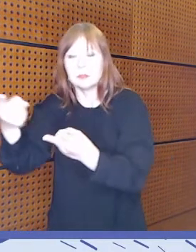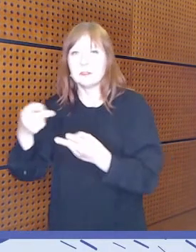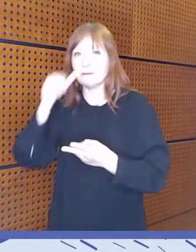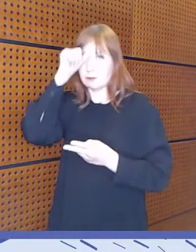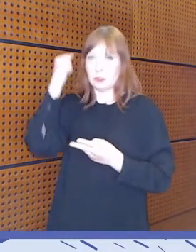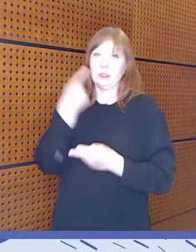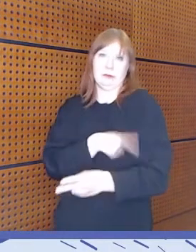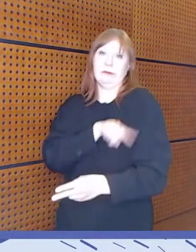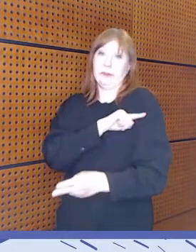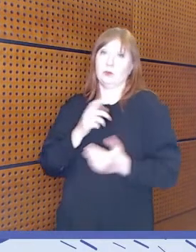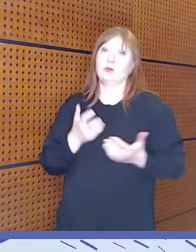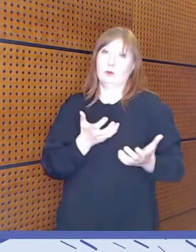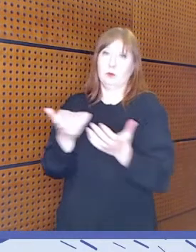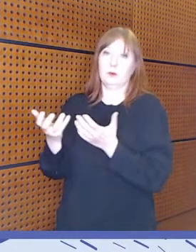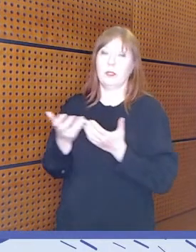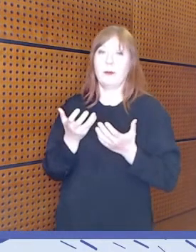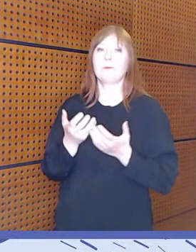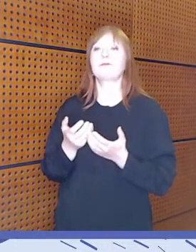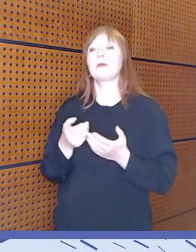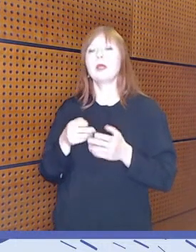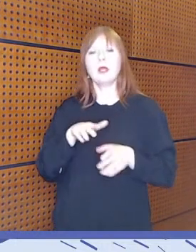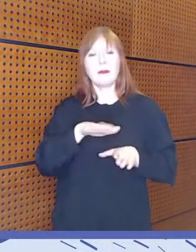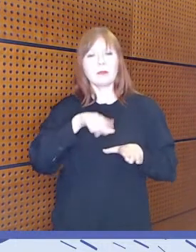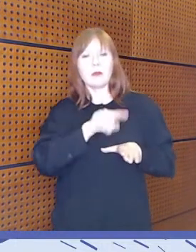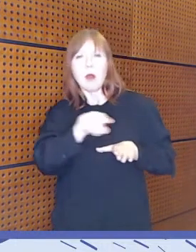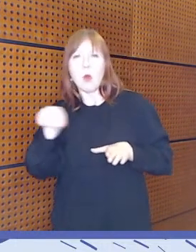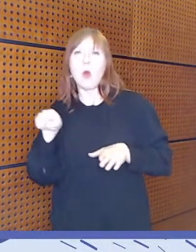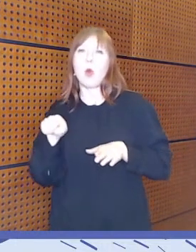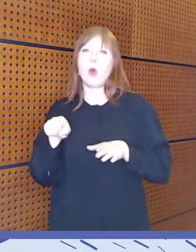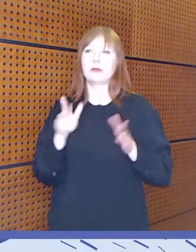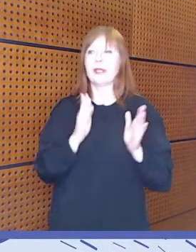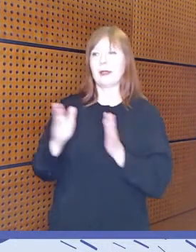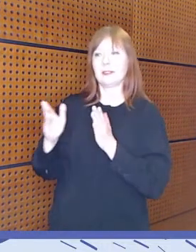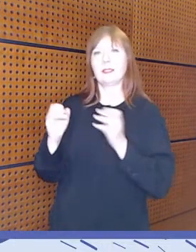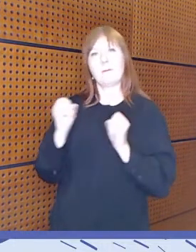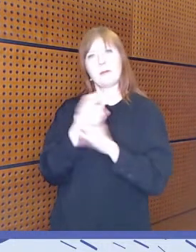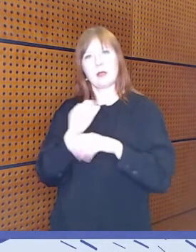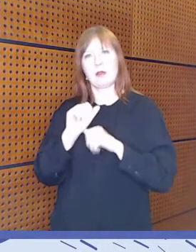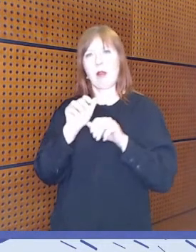Mediakasvatusta järjestävien tahojen myös osaamistaso vaihtelee paljon.